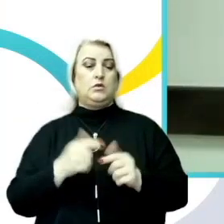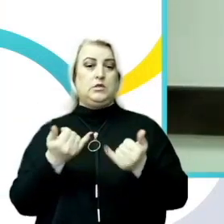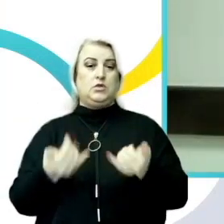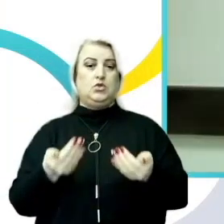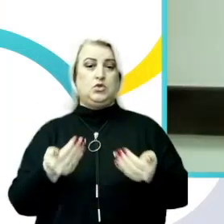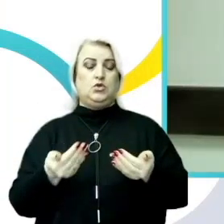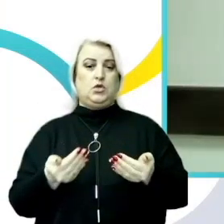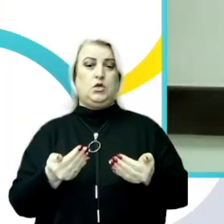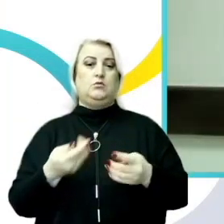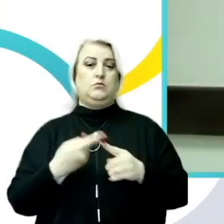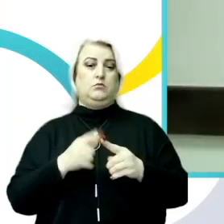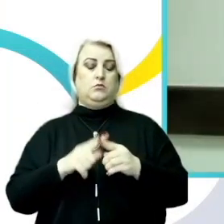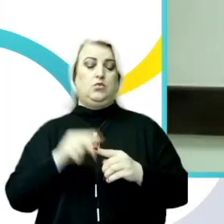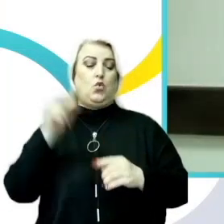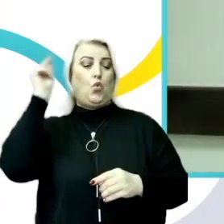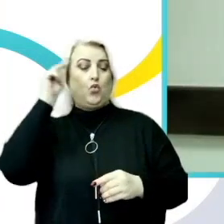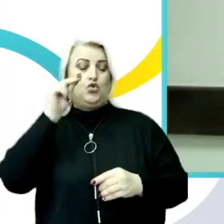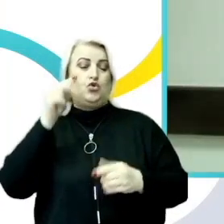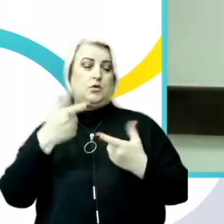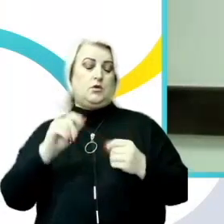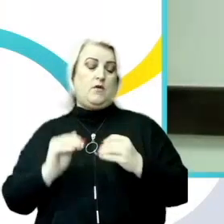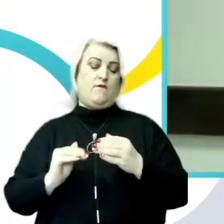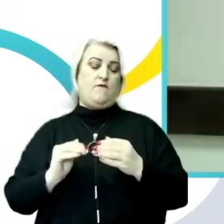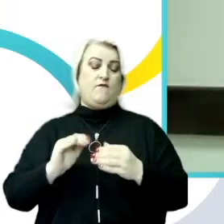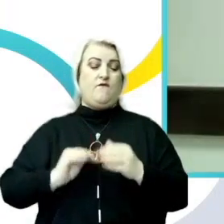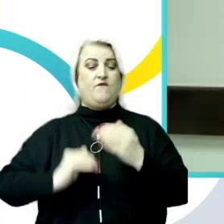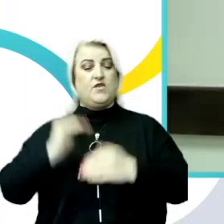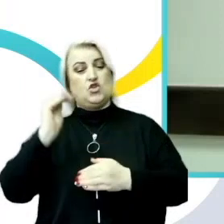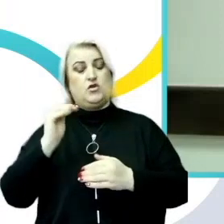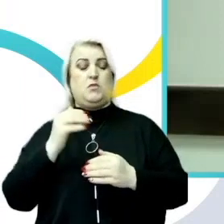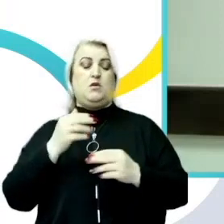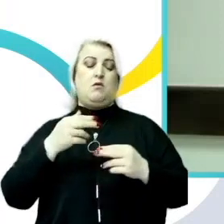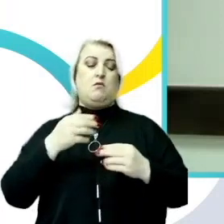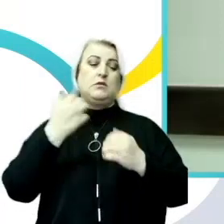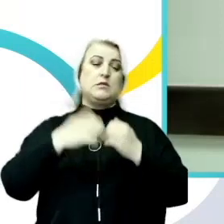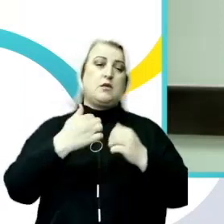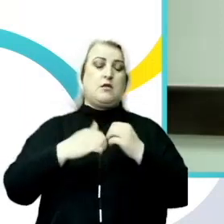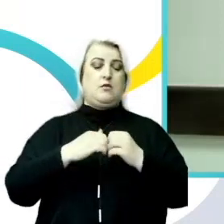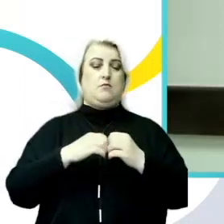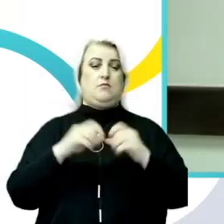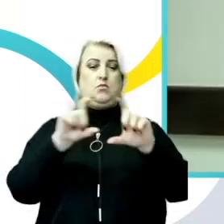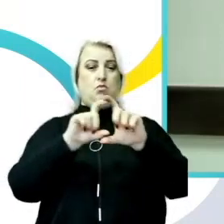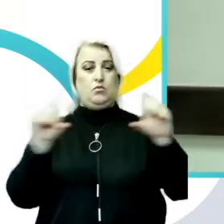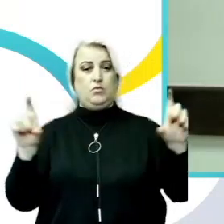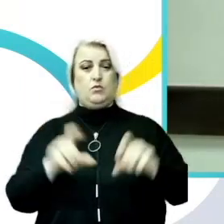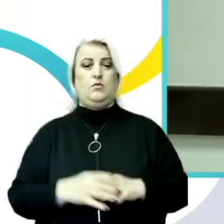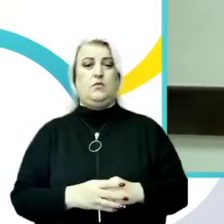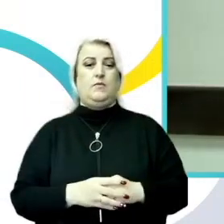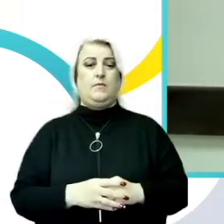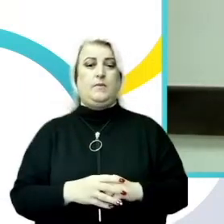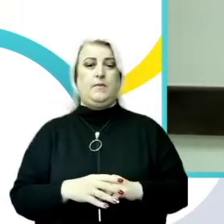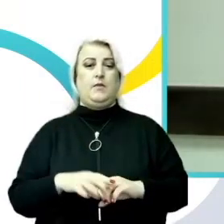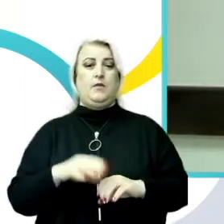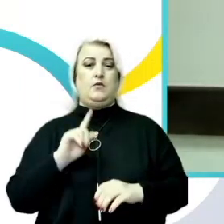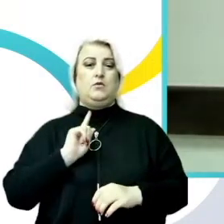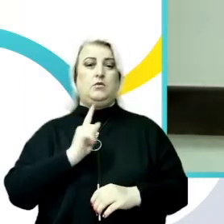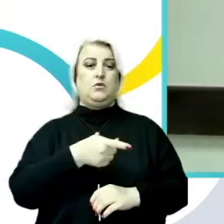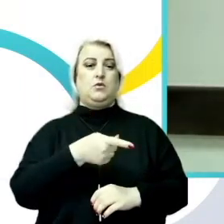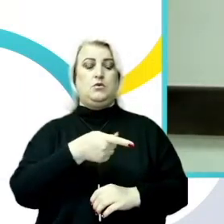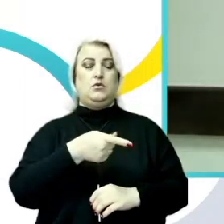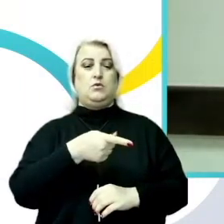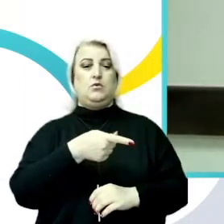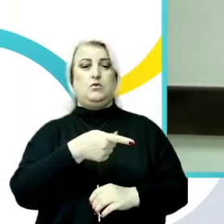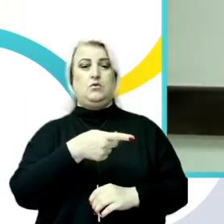înrolați într-o instituție de învățământ superioră sau profesional, tehnic. Volumul și antimonul a fost de 1242